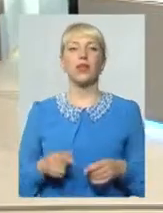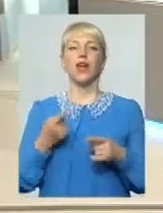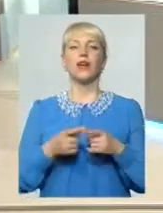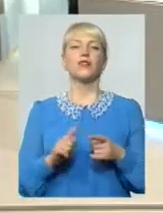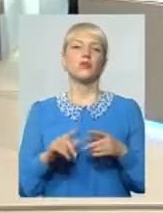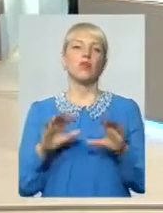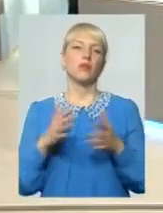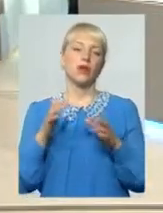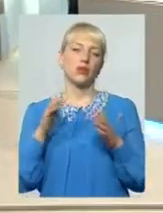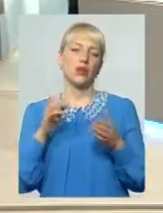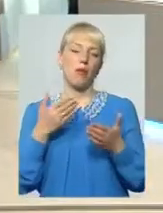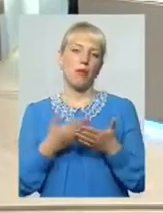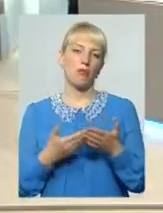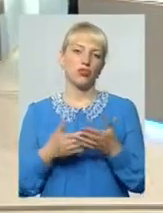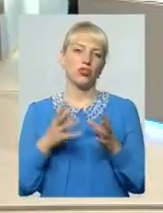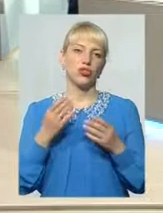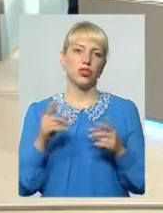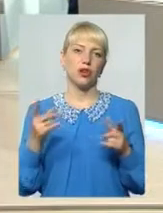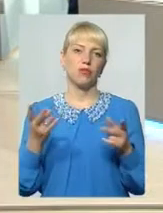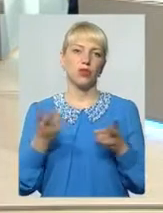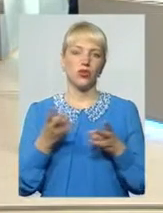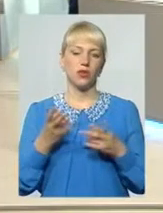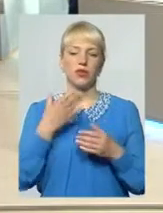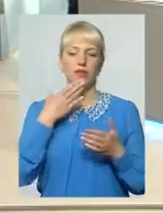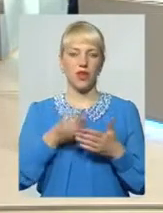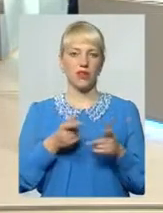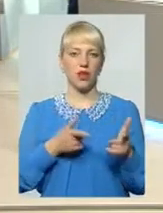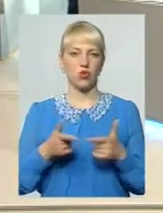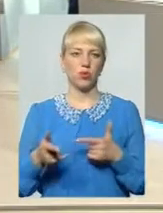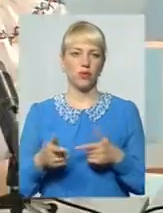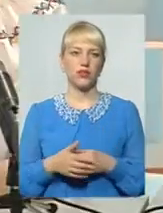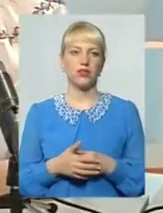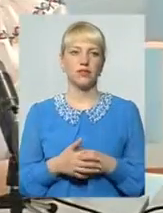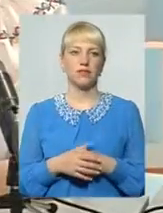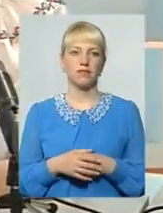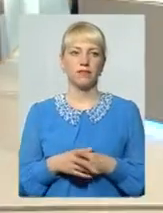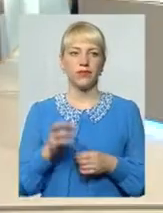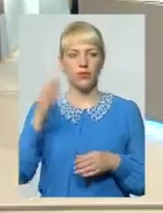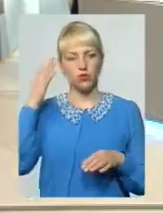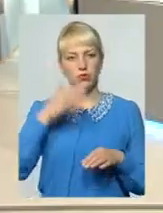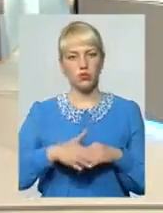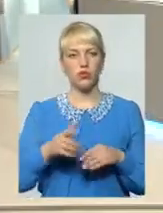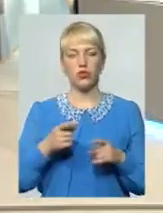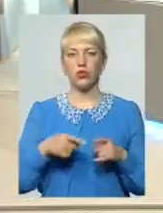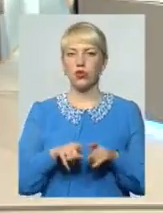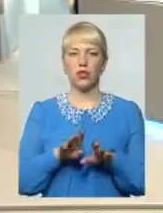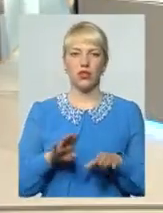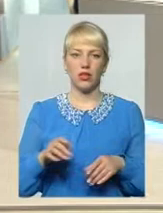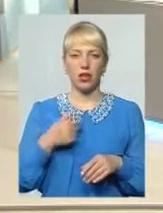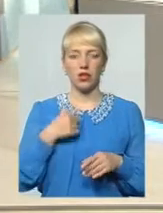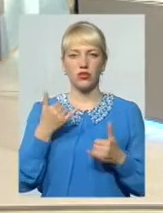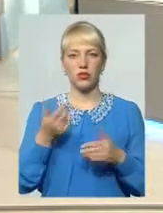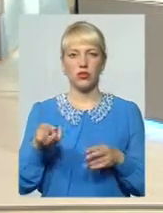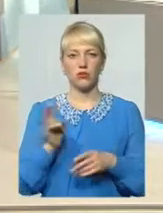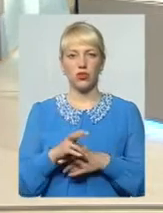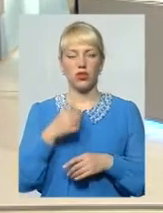потрібно Власна готовність Бути готовим І усвідомити, що не так Що я сьогодні прийшов, а